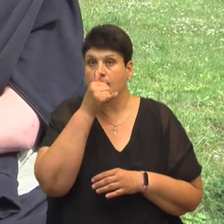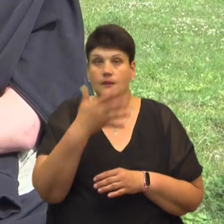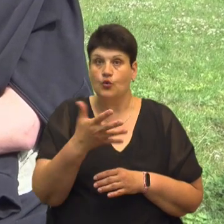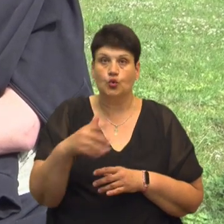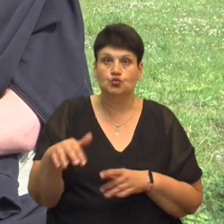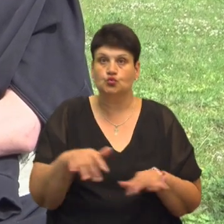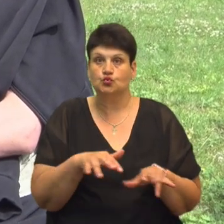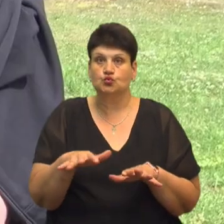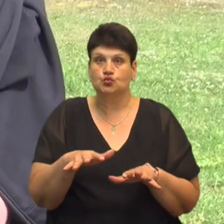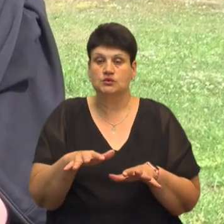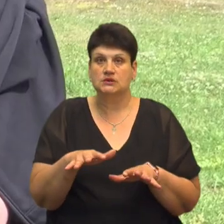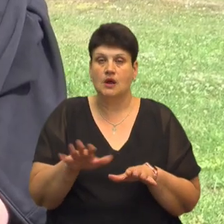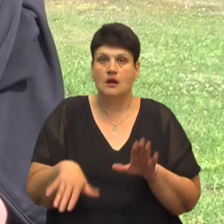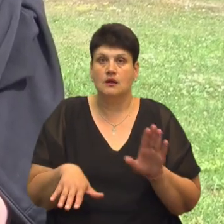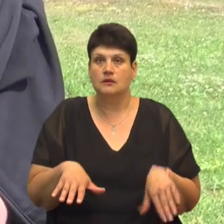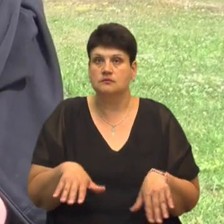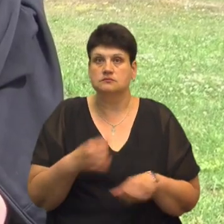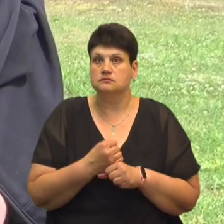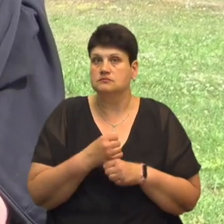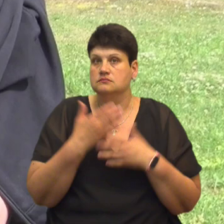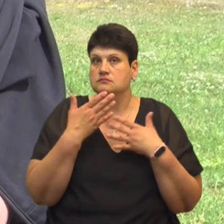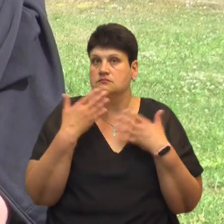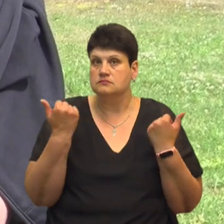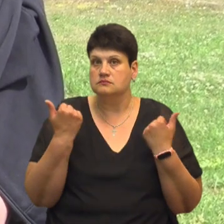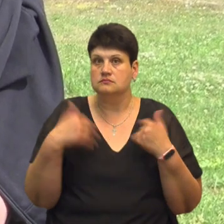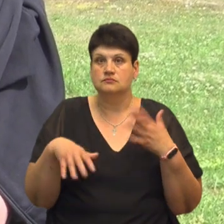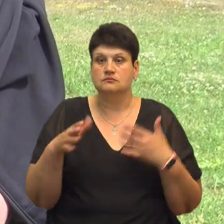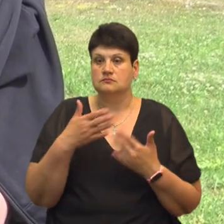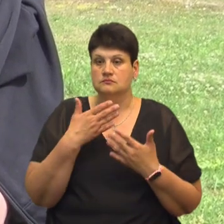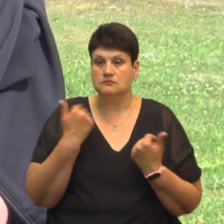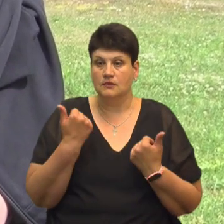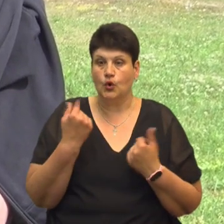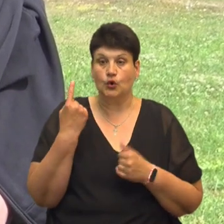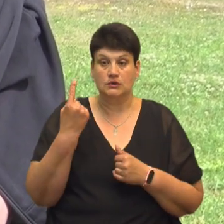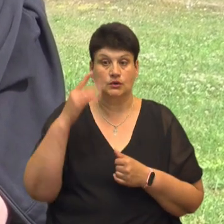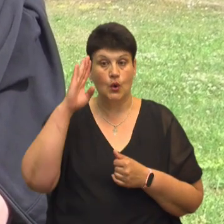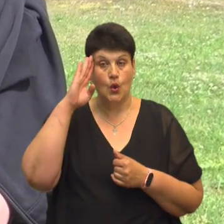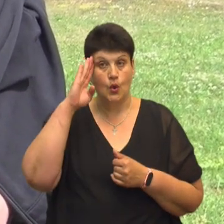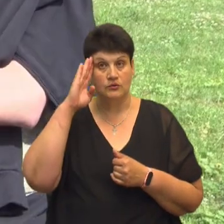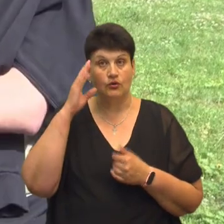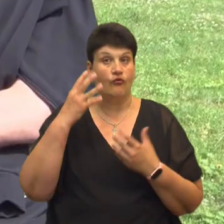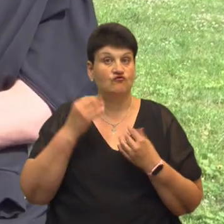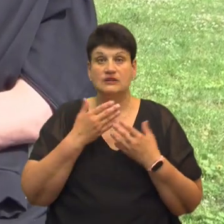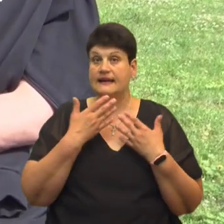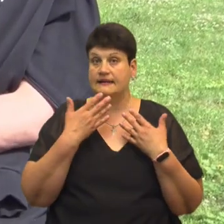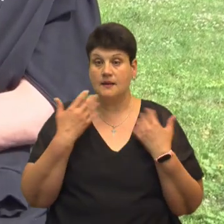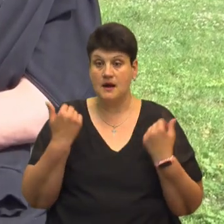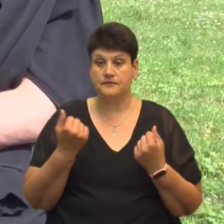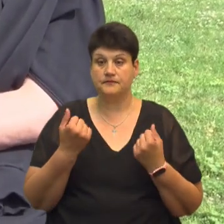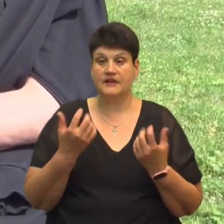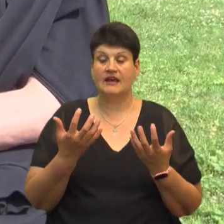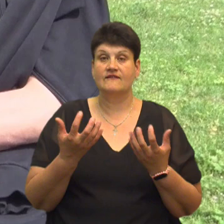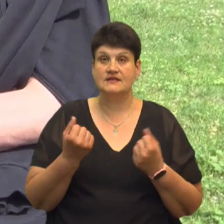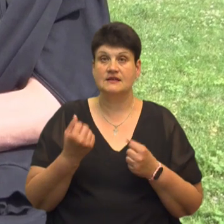Кінцівки не працюють. Один із хлопців, якого вже немає, взяв дві